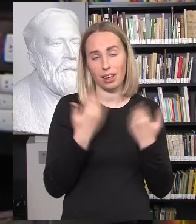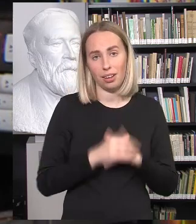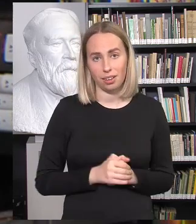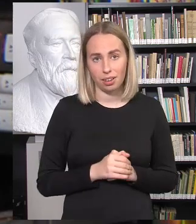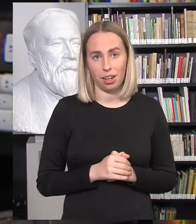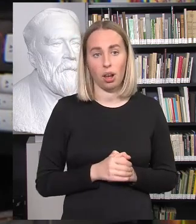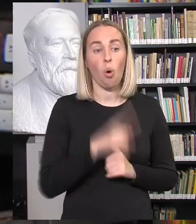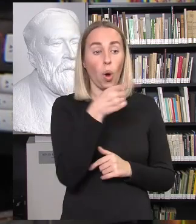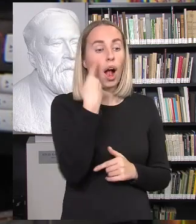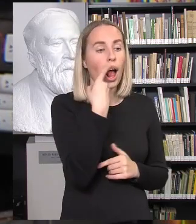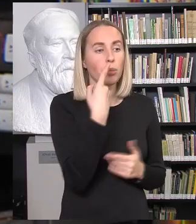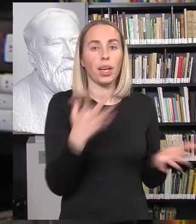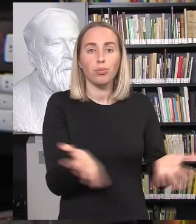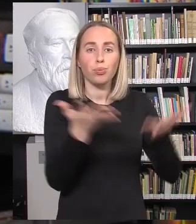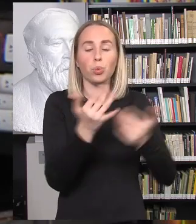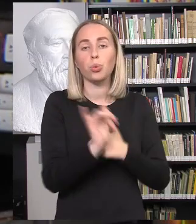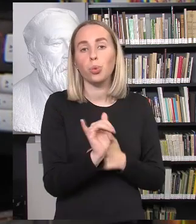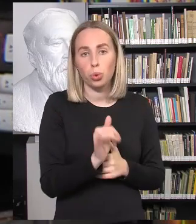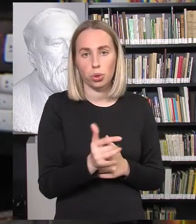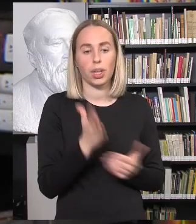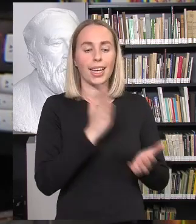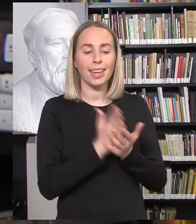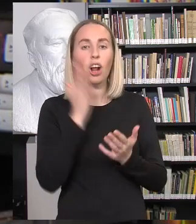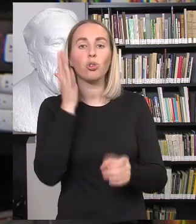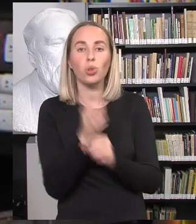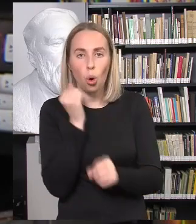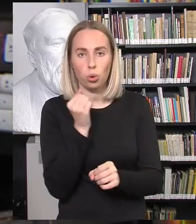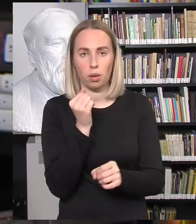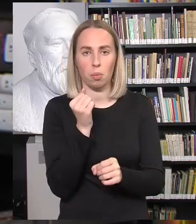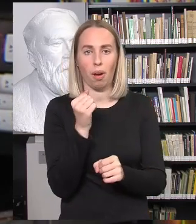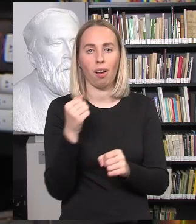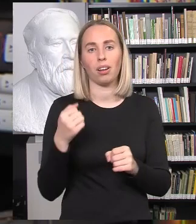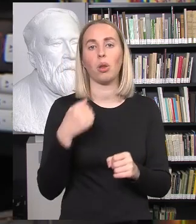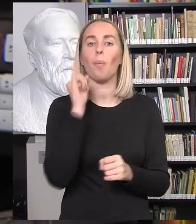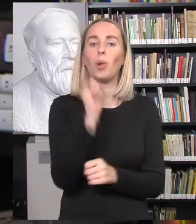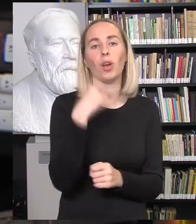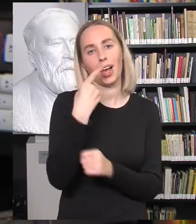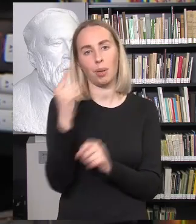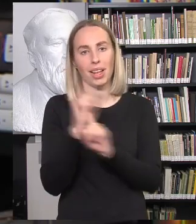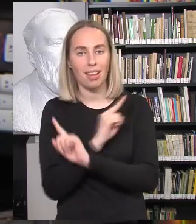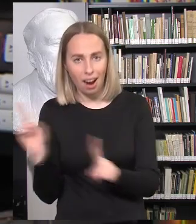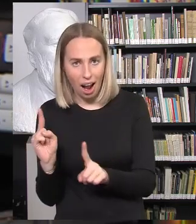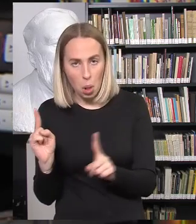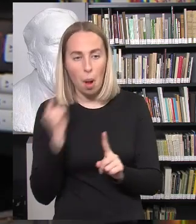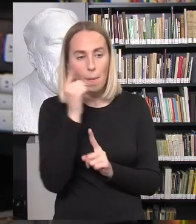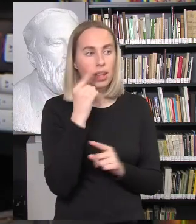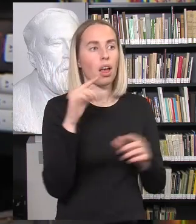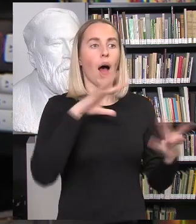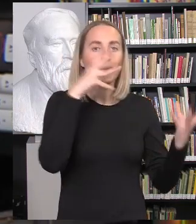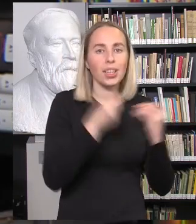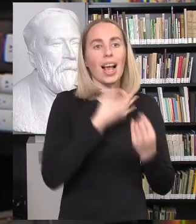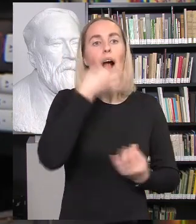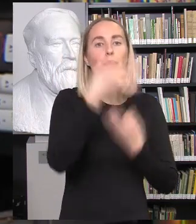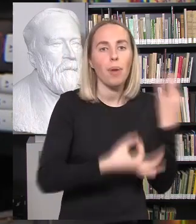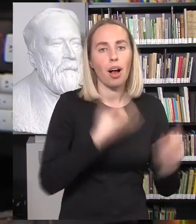programoj apie tai kalbėti? Yra tik tais draudimas neigiamai kalbėti, bet nėra pareigos apskritai kalbėti apie